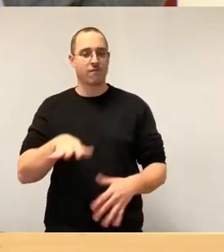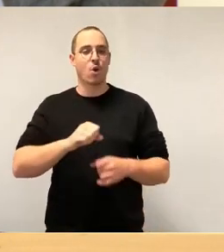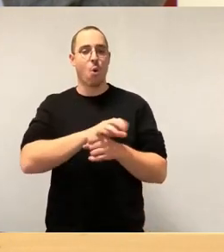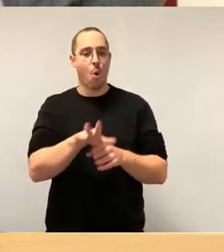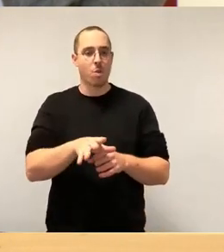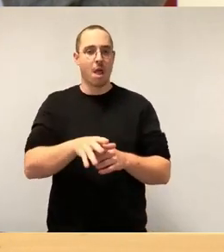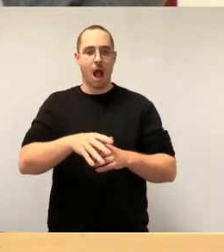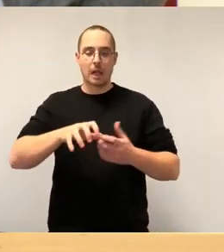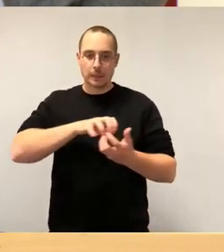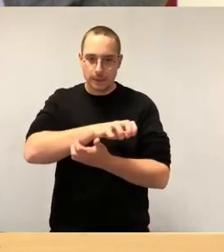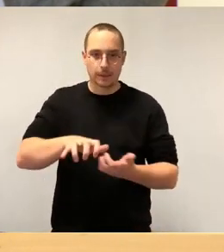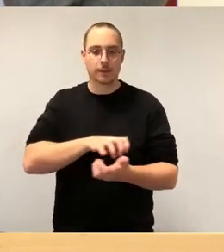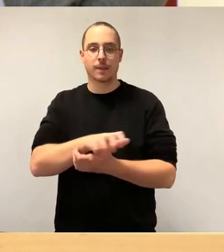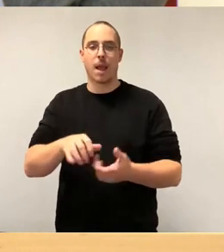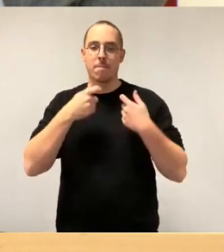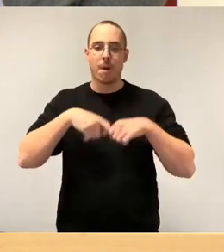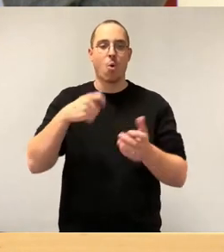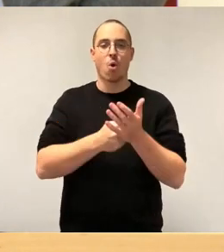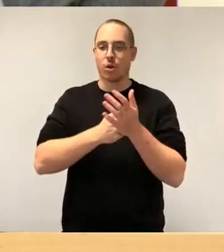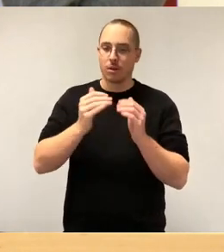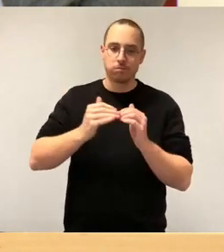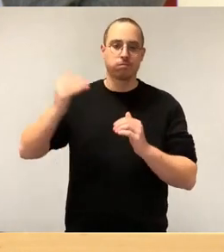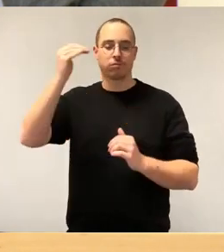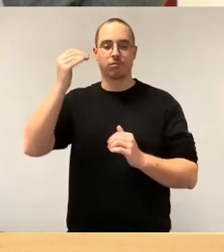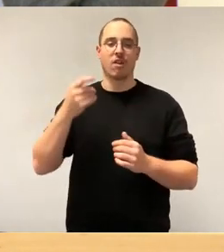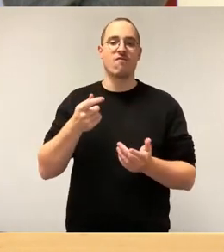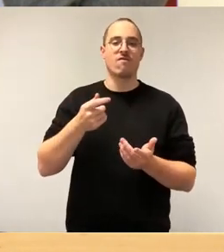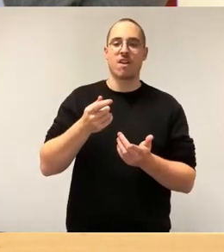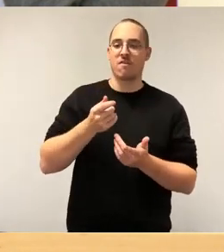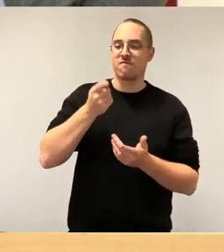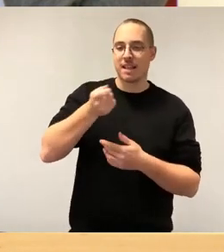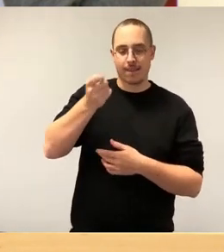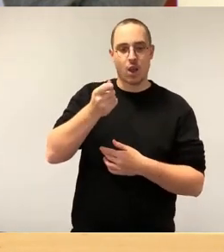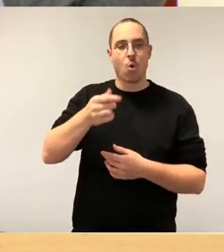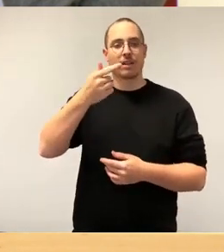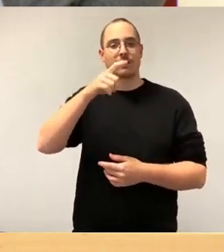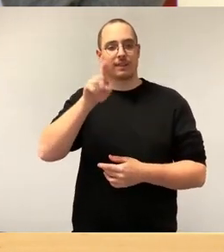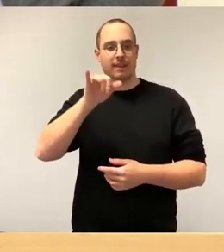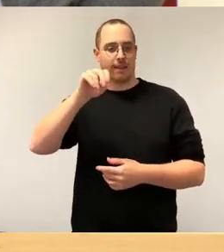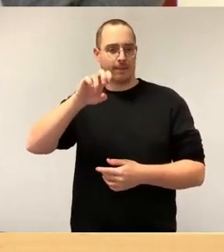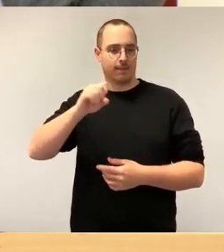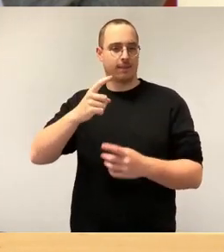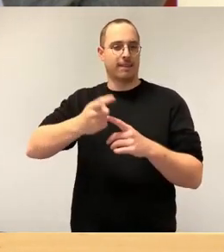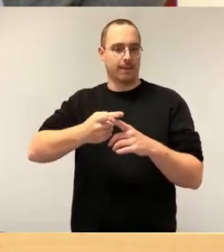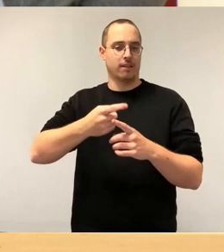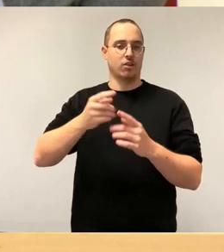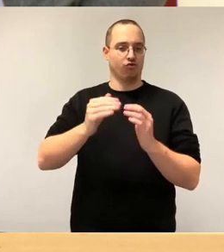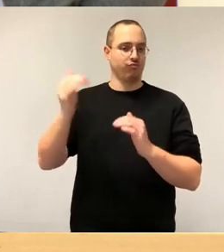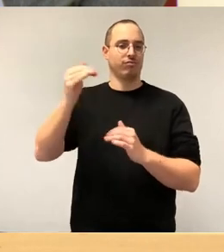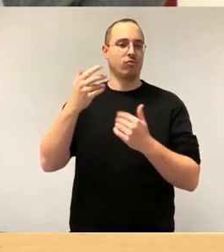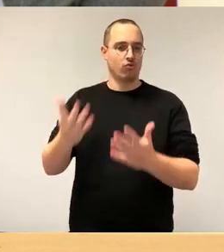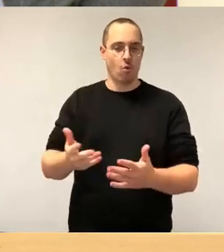Finanzierungsänderungen, also Zinssteigerungen der Wohnungsbau komplett zum Erliegen gekommen ist. Wir haben das